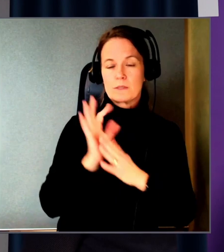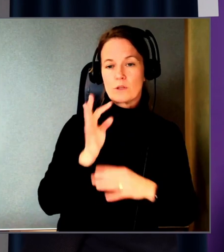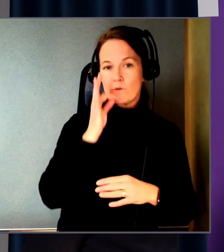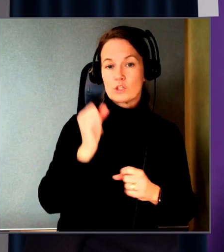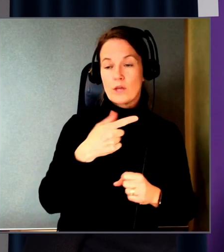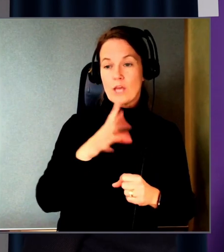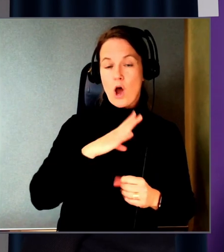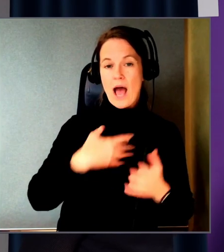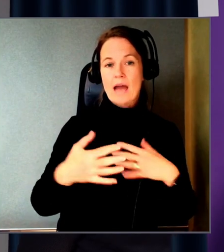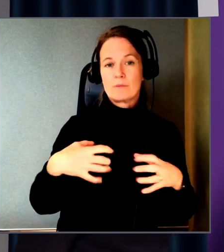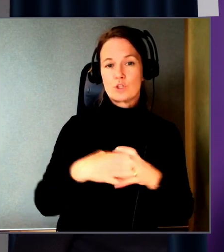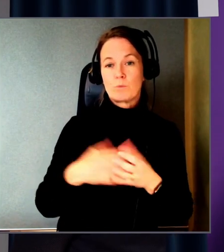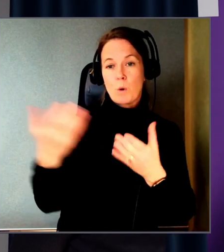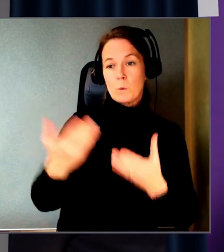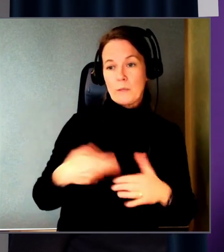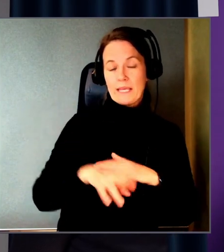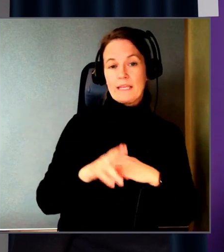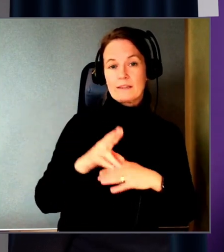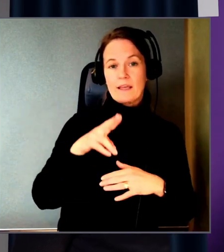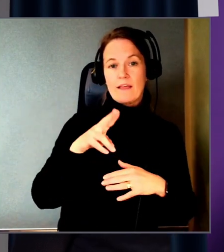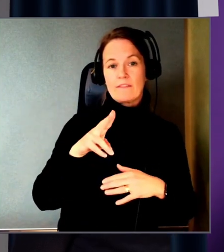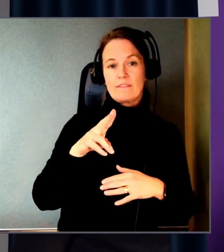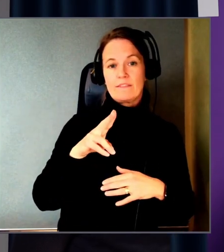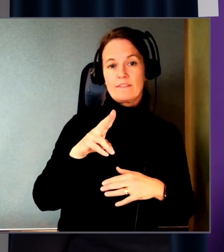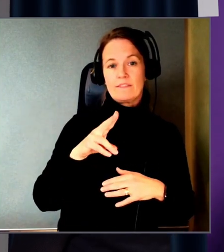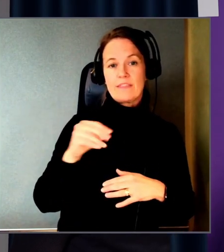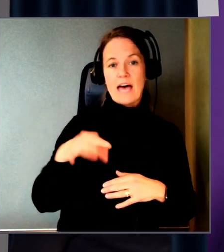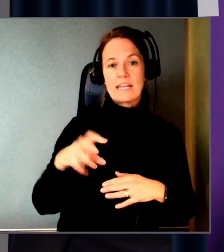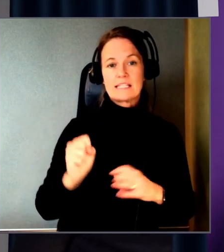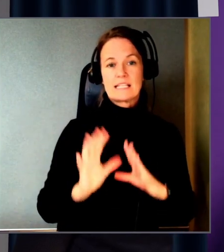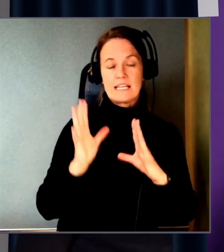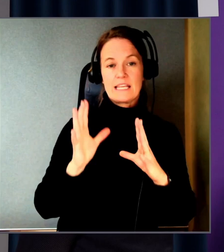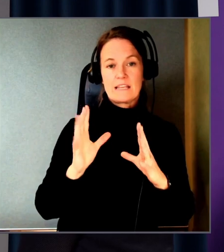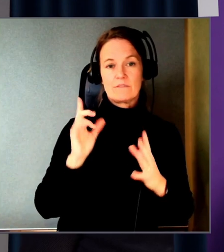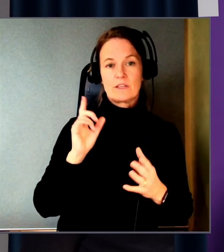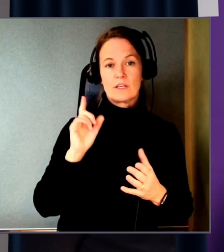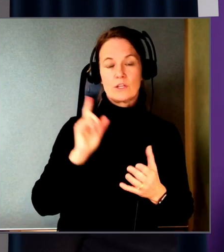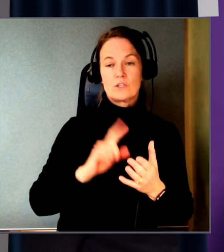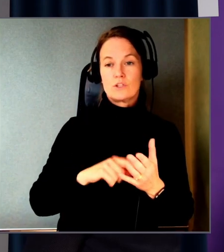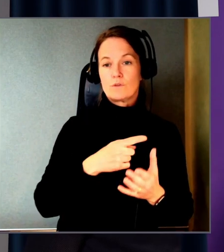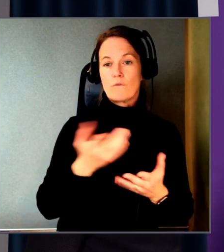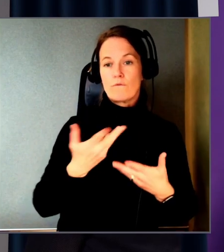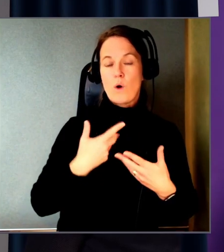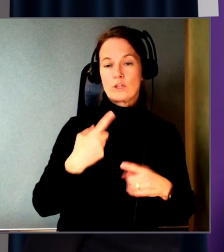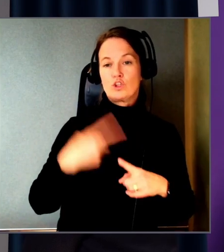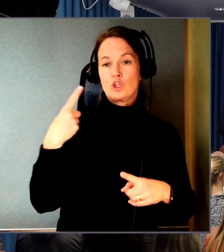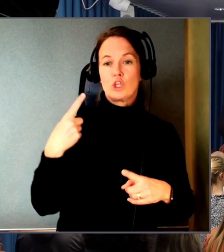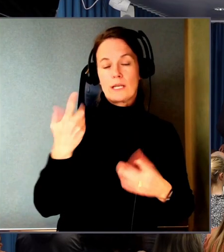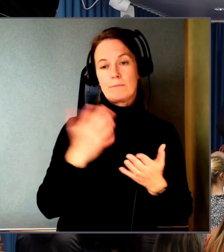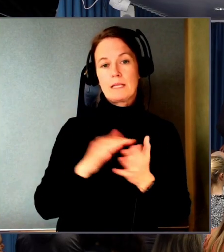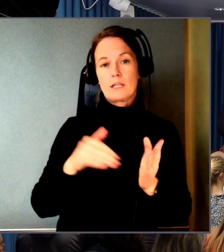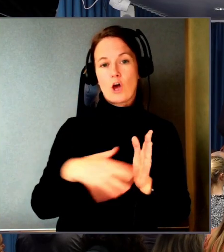bjuda in näringslivet som kan hela schemaläggningen för att få en tydlig bild av hela proceduren?